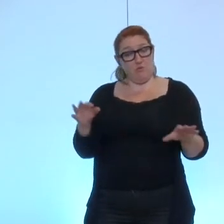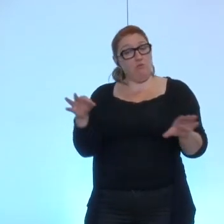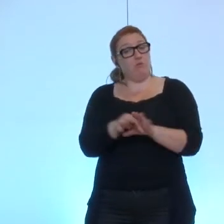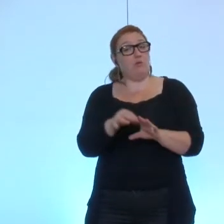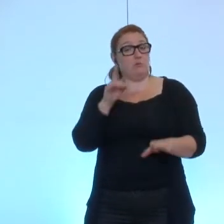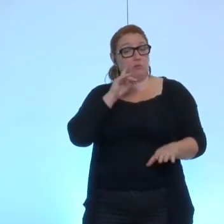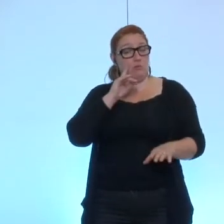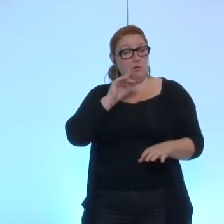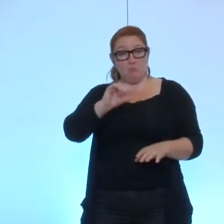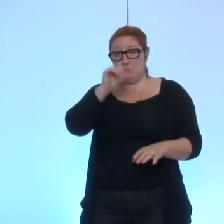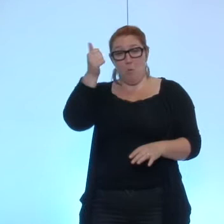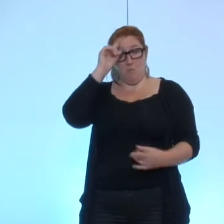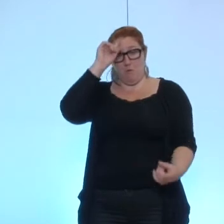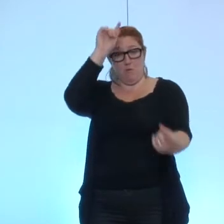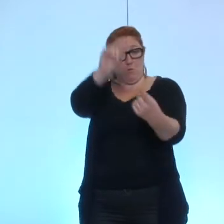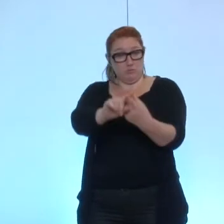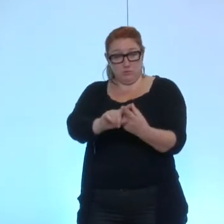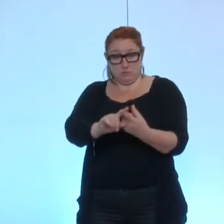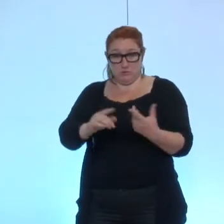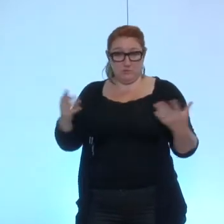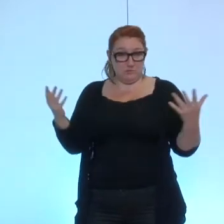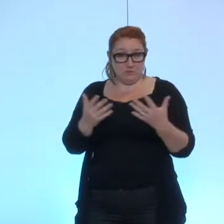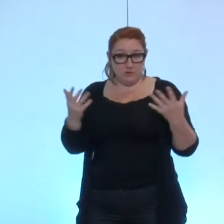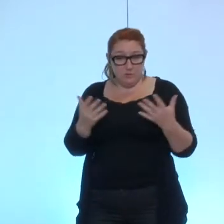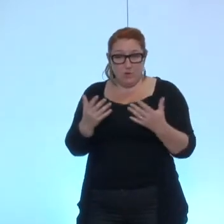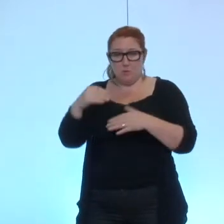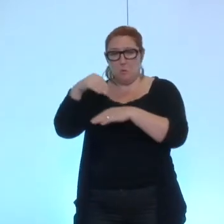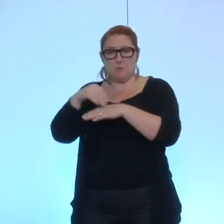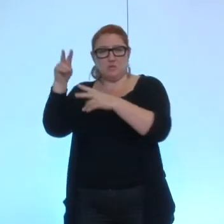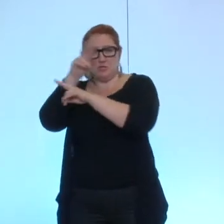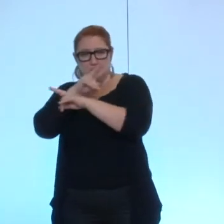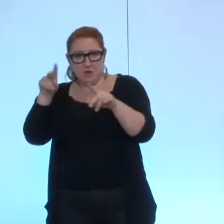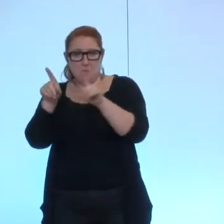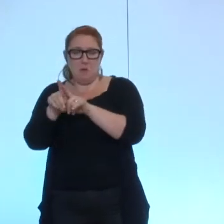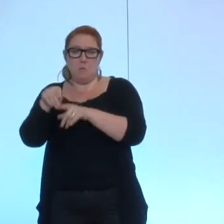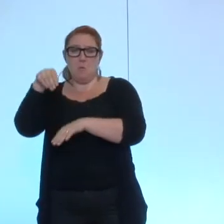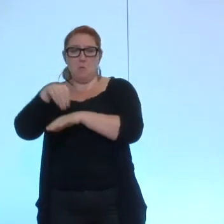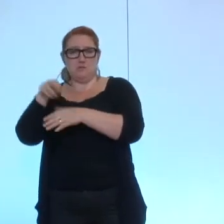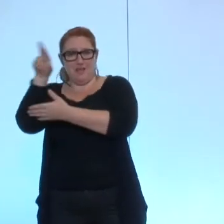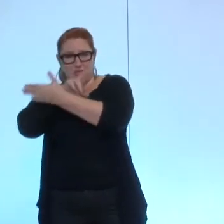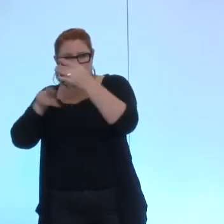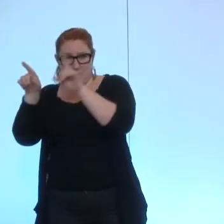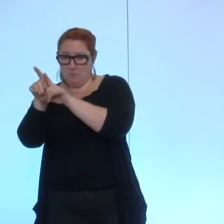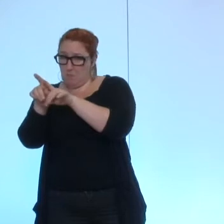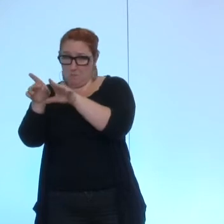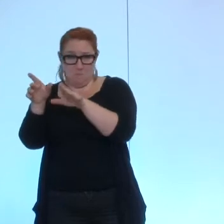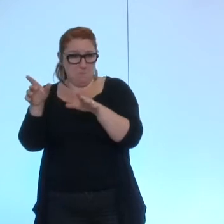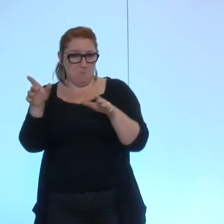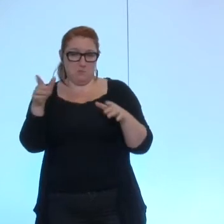'objectif premier était de donner des moyens comme il y en a au conseil général et comme il y en a au conseil régional donc nous avons une position qui est ici